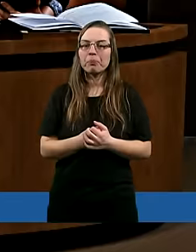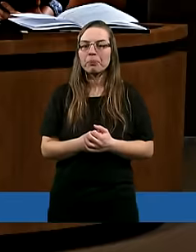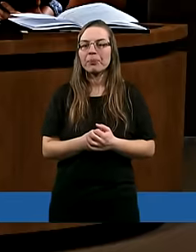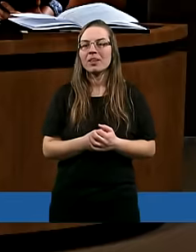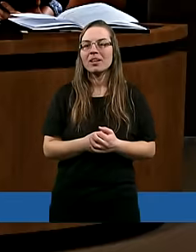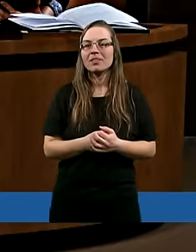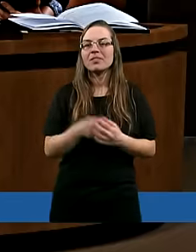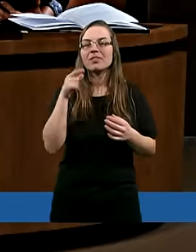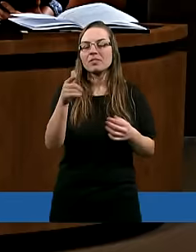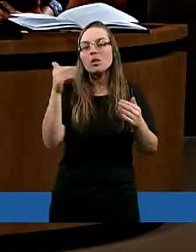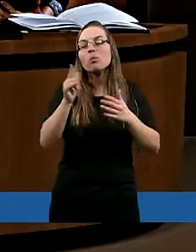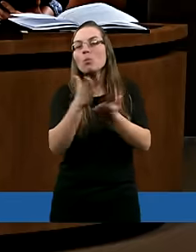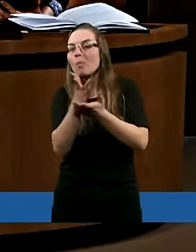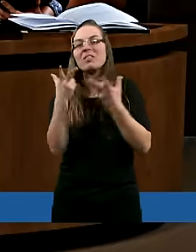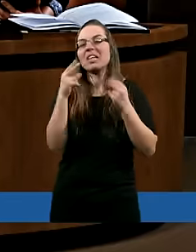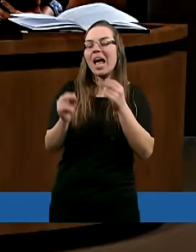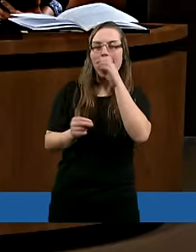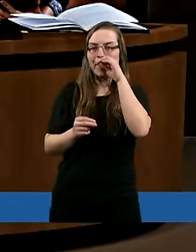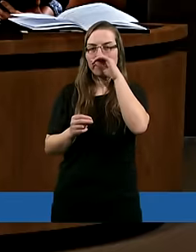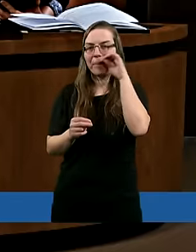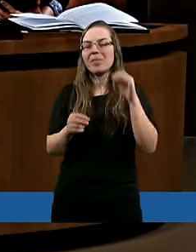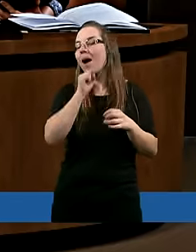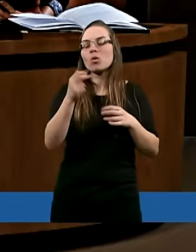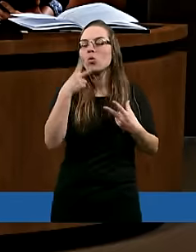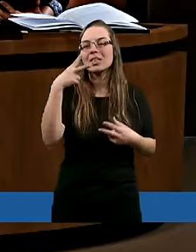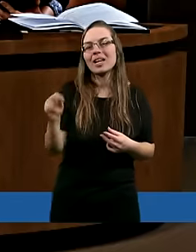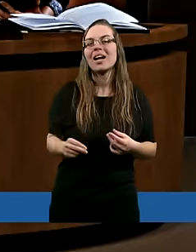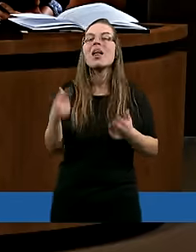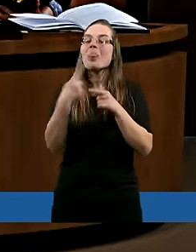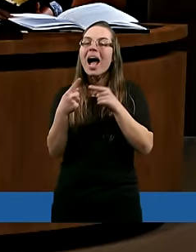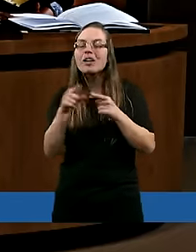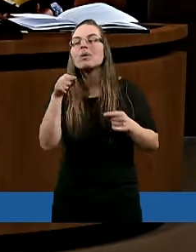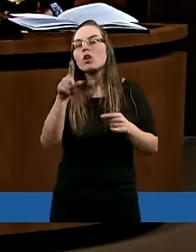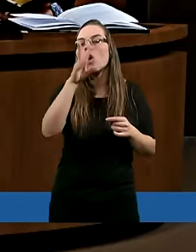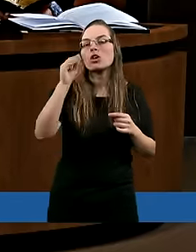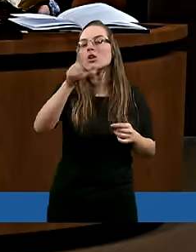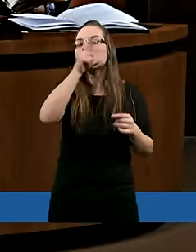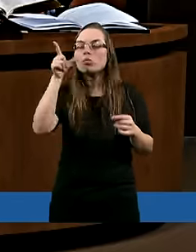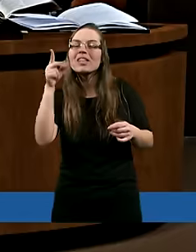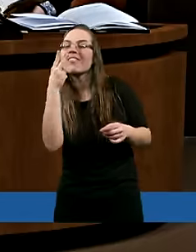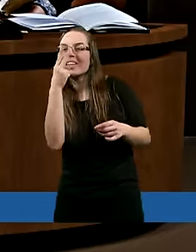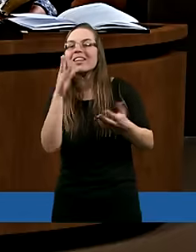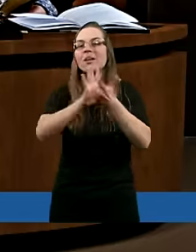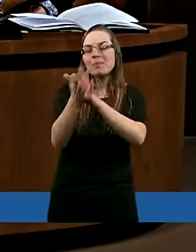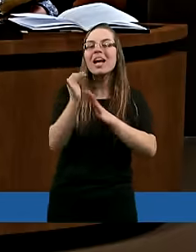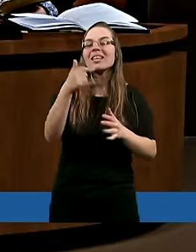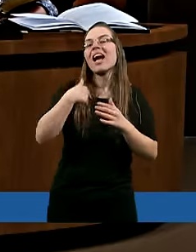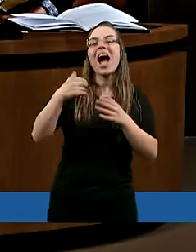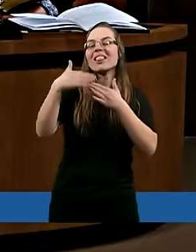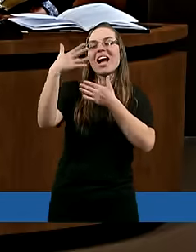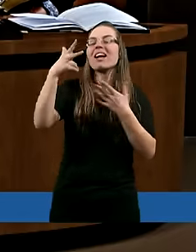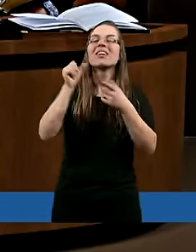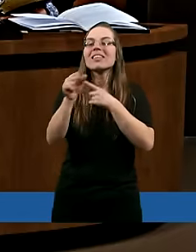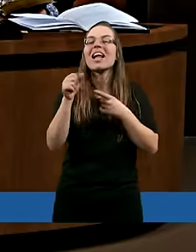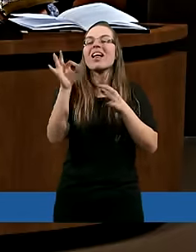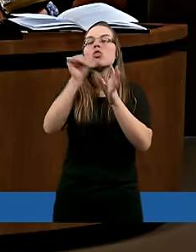Czy tak się widziałaś sama też? Nie. Absolutnie nie. Natomiast to, że ludzie widzą zmianę i daleko mi